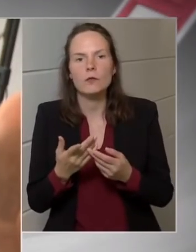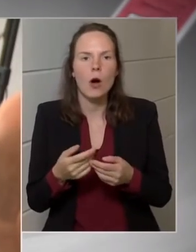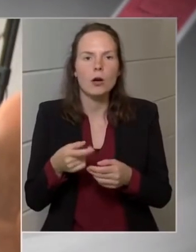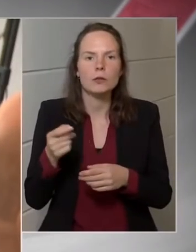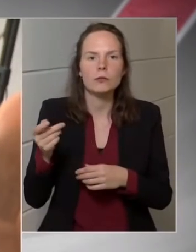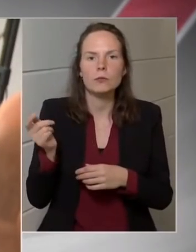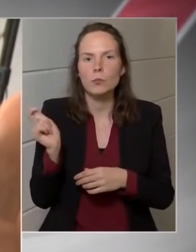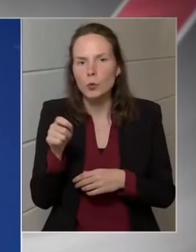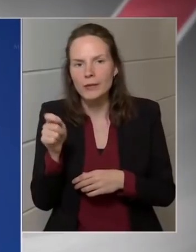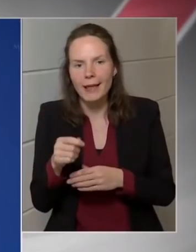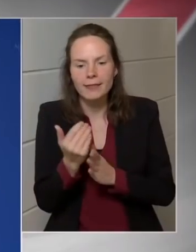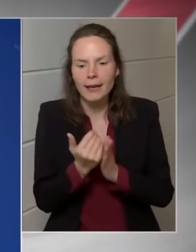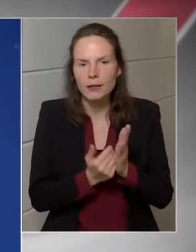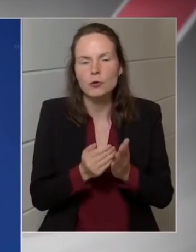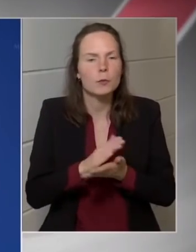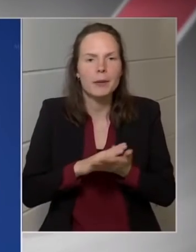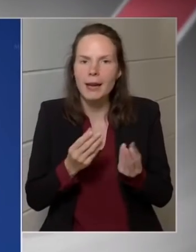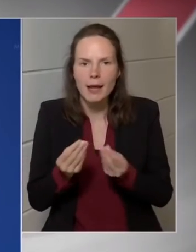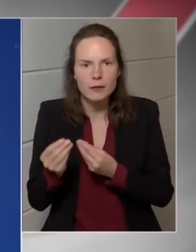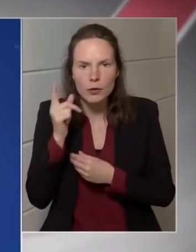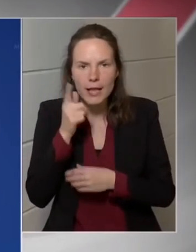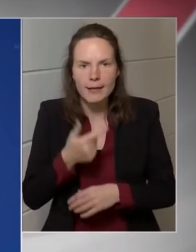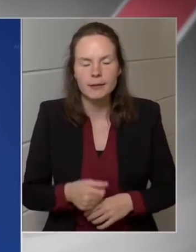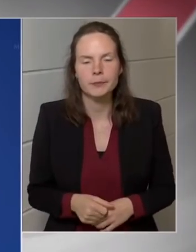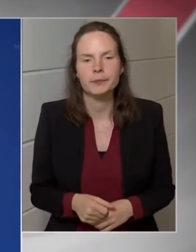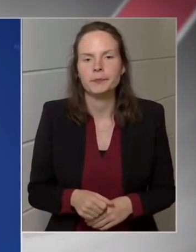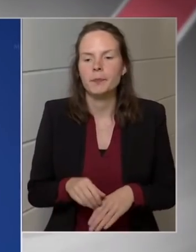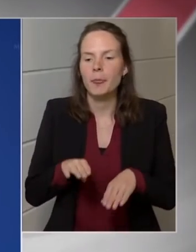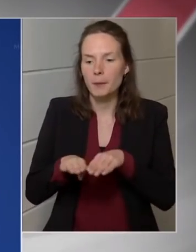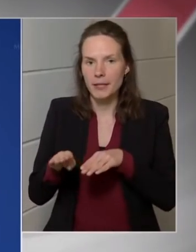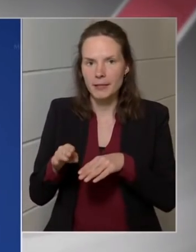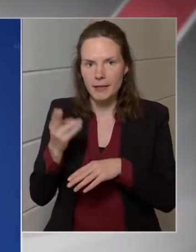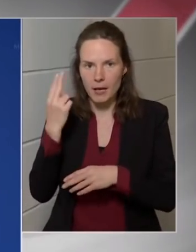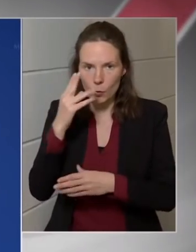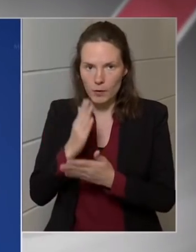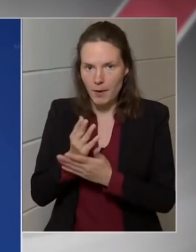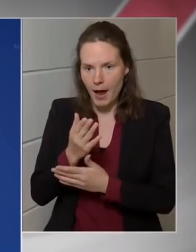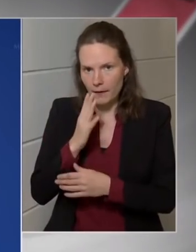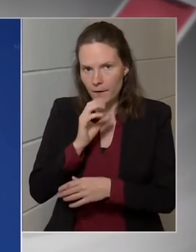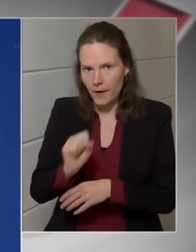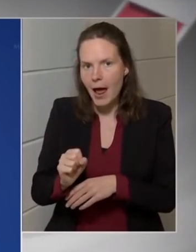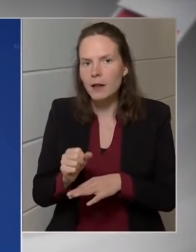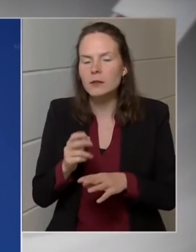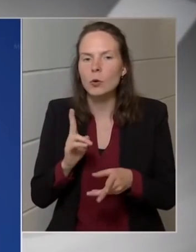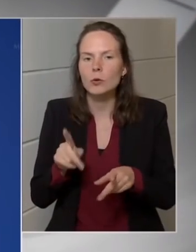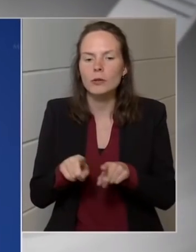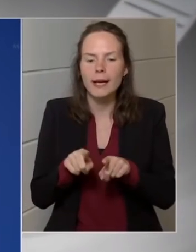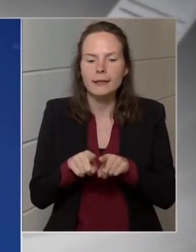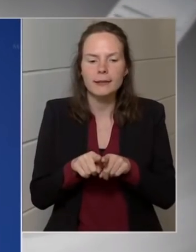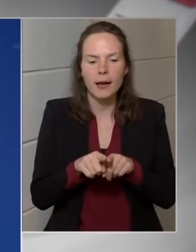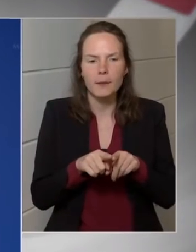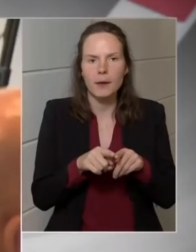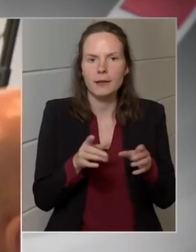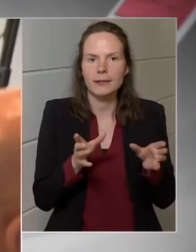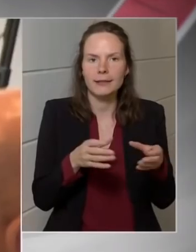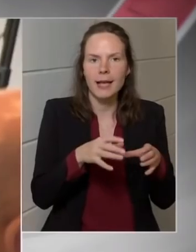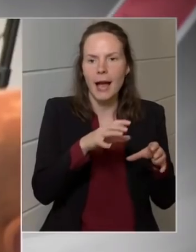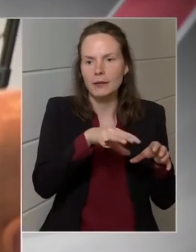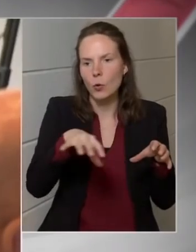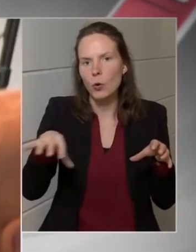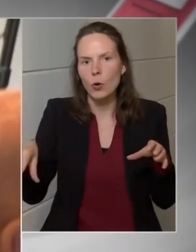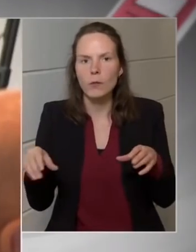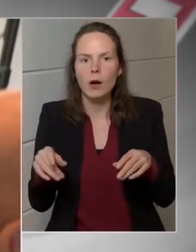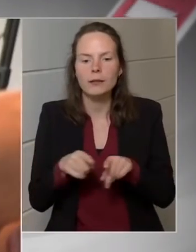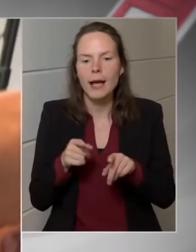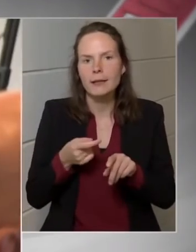az emberek fizessék meg ezeket az extra adókat, és ezeknek a terheit lesznek-e? Törvénymódosítások, büntetésítételek